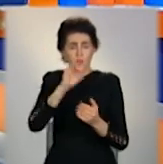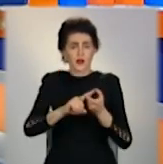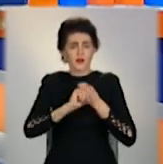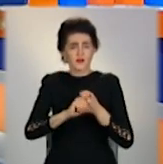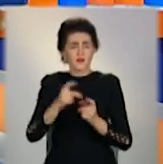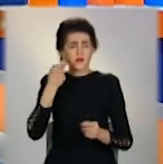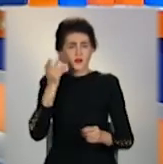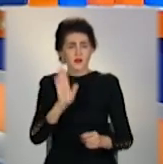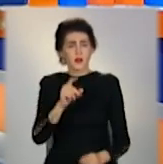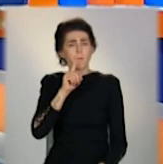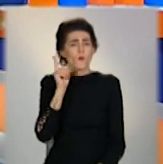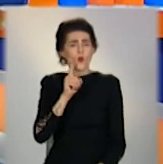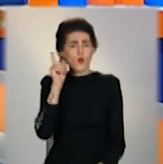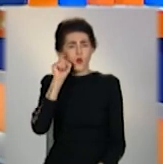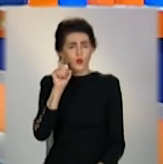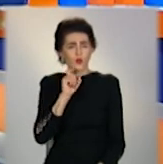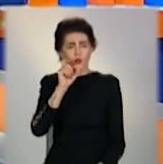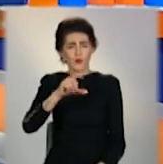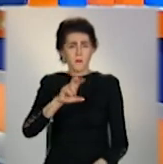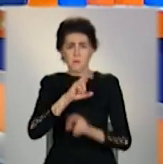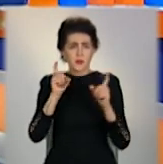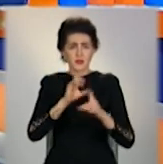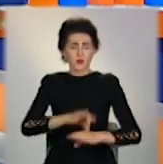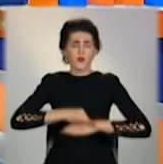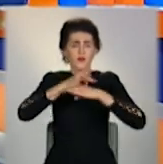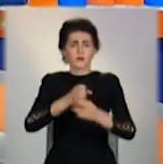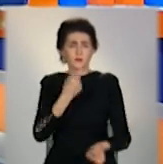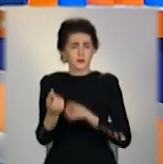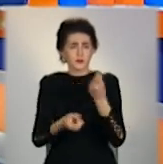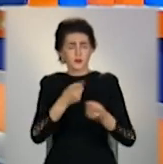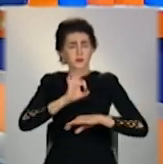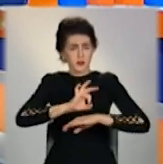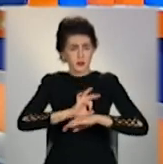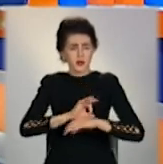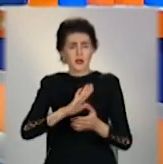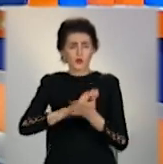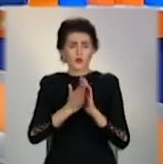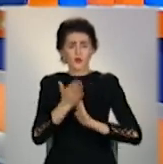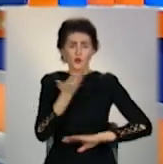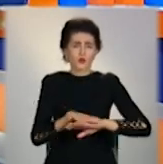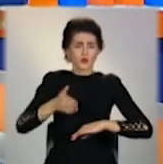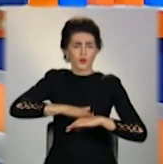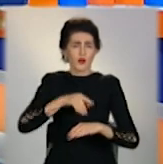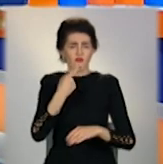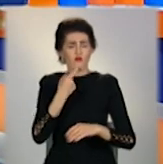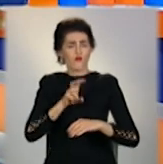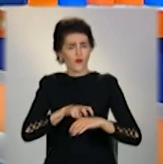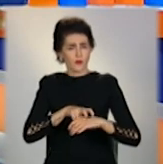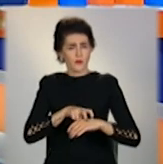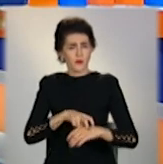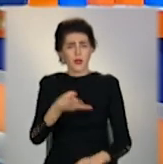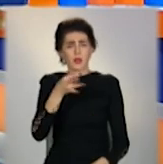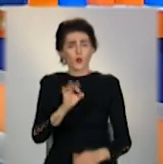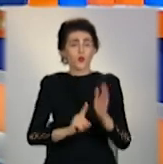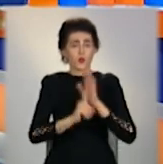з колії молодих українців без супутніх захворювань. Ситуація вкрай тяжка, кажуть лікарі. Хоча